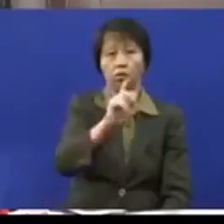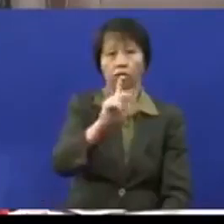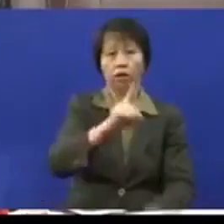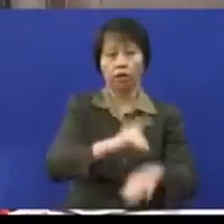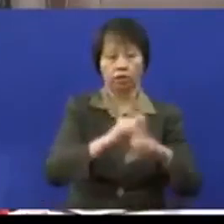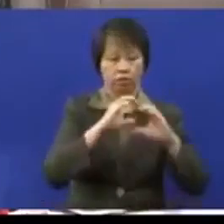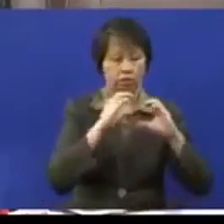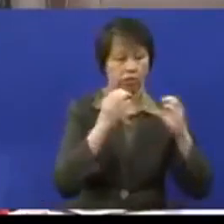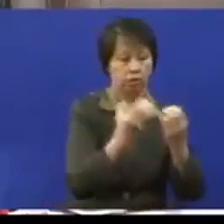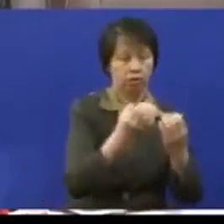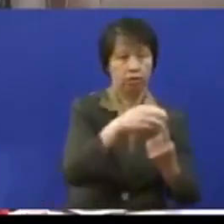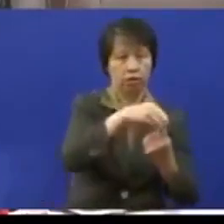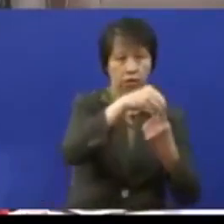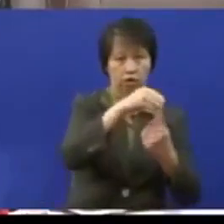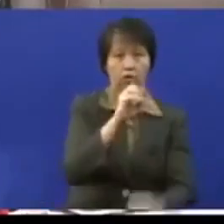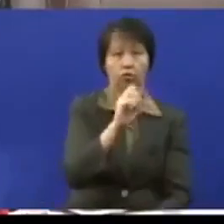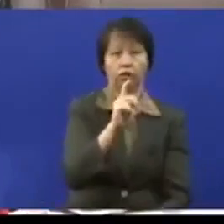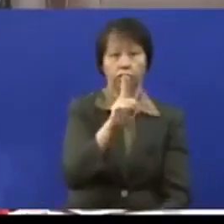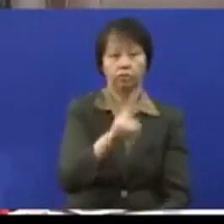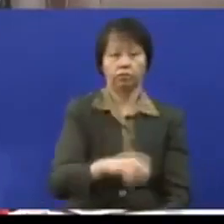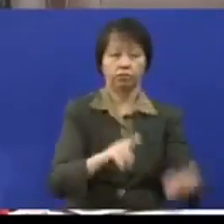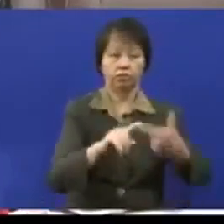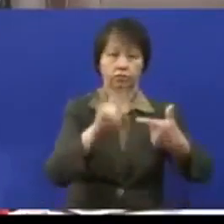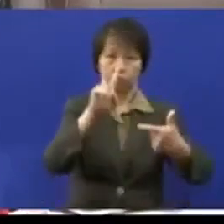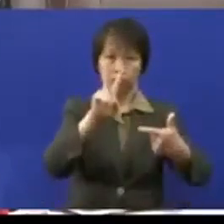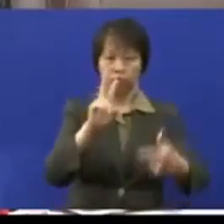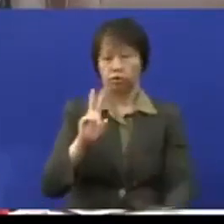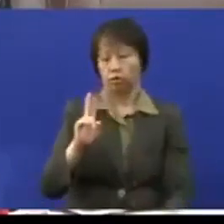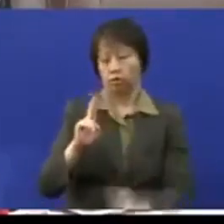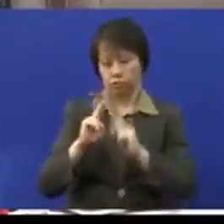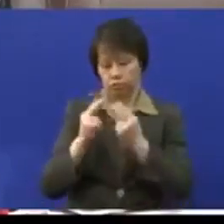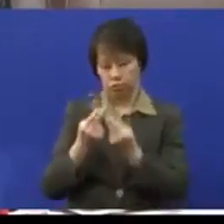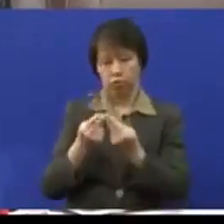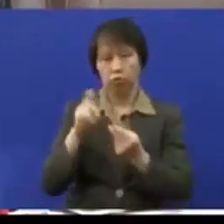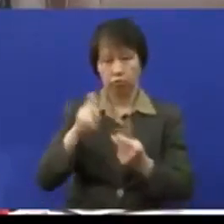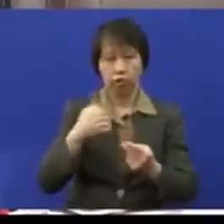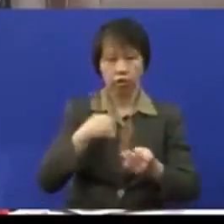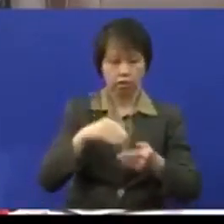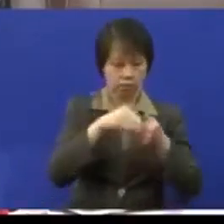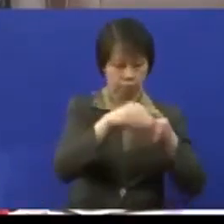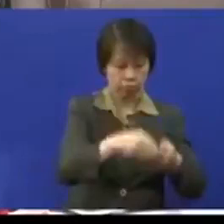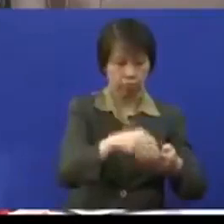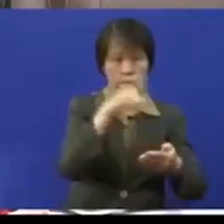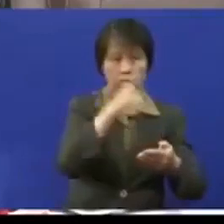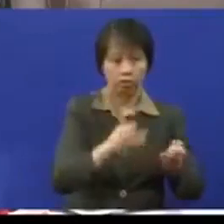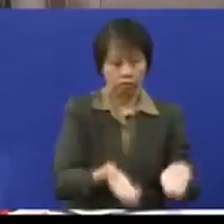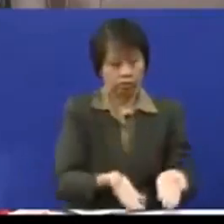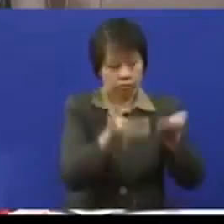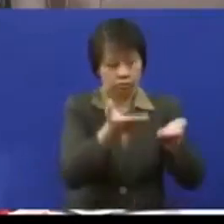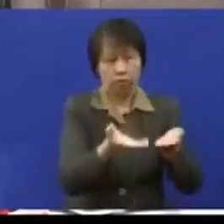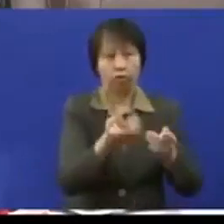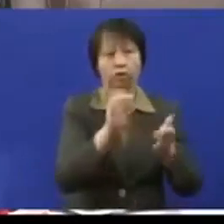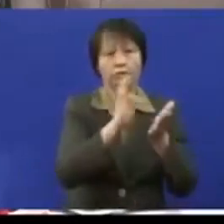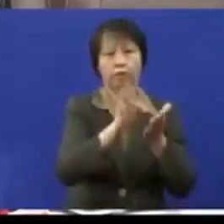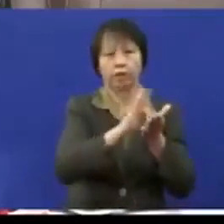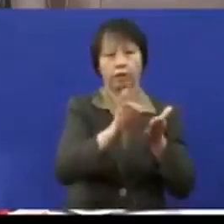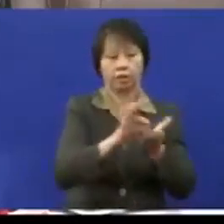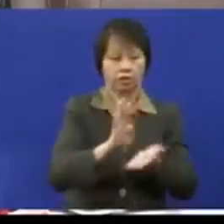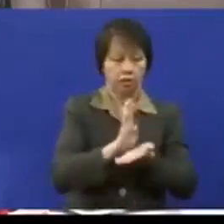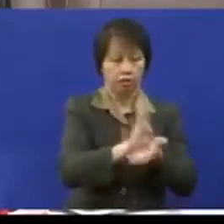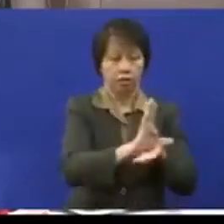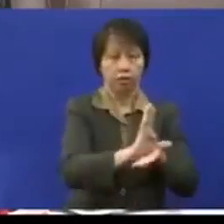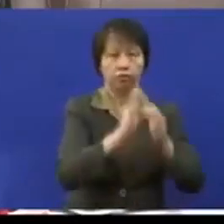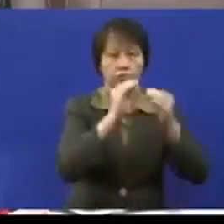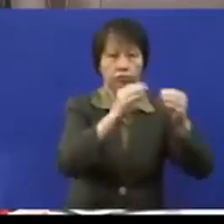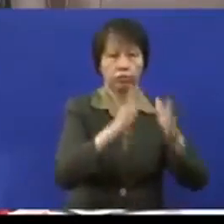kelas khas OKU. Kedua unit ini harus mengandalkan skim insentif untuk meningkatkan bilangan pembantu guru